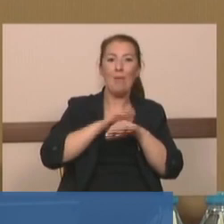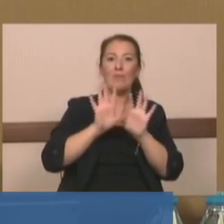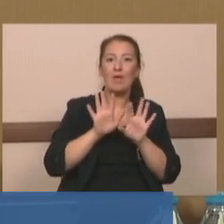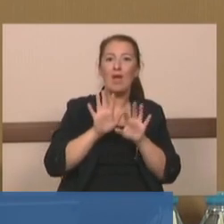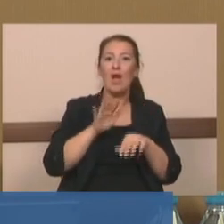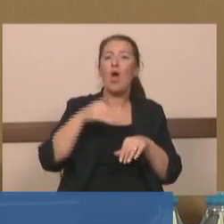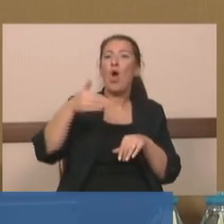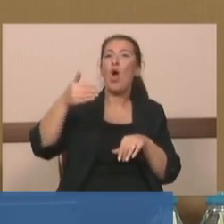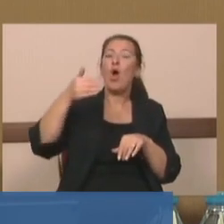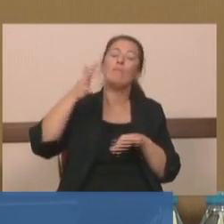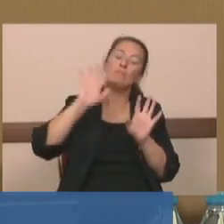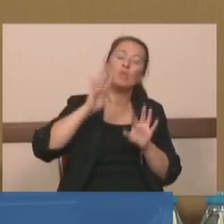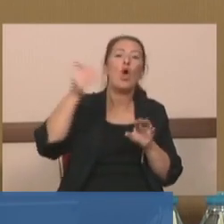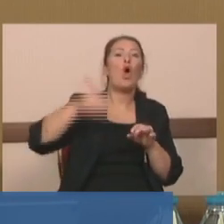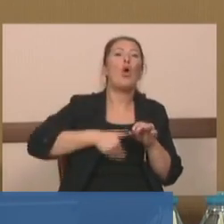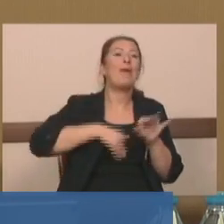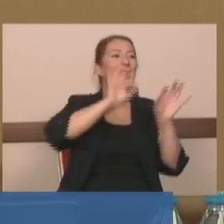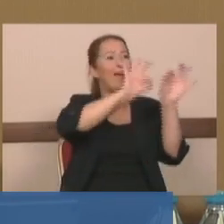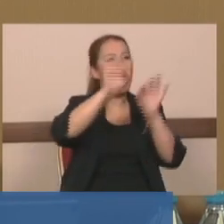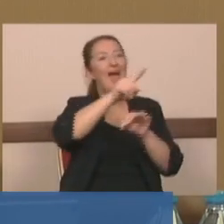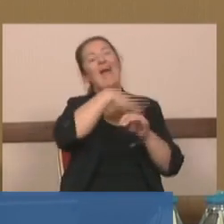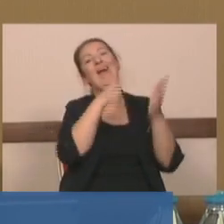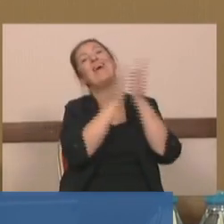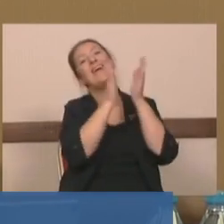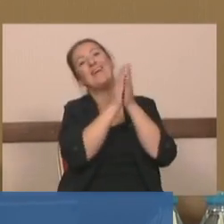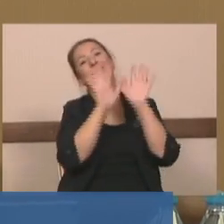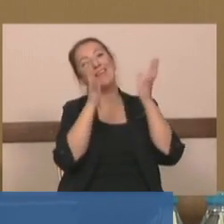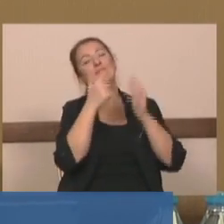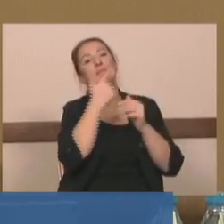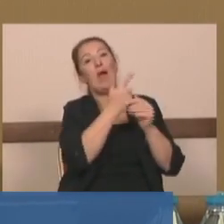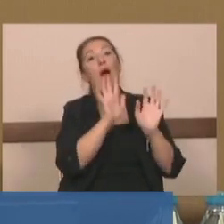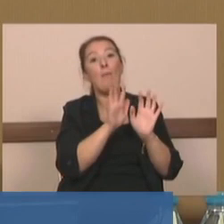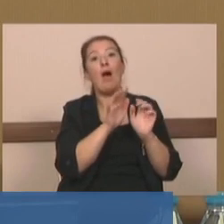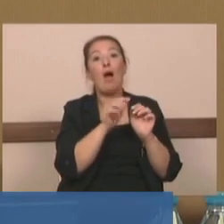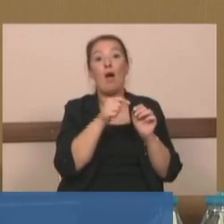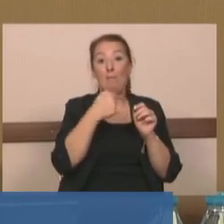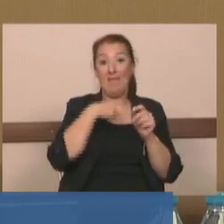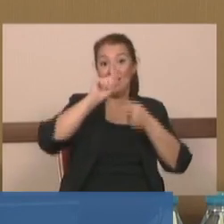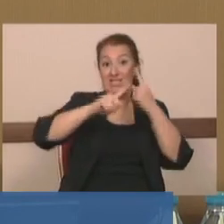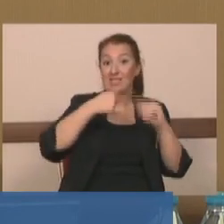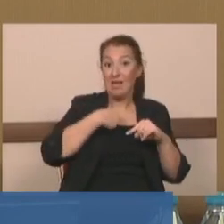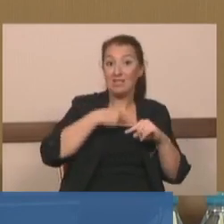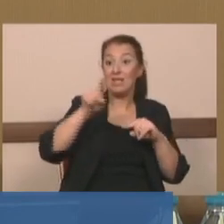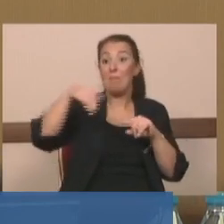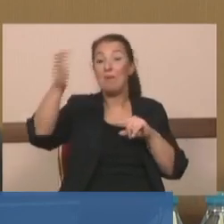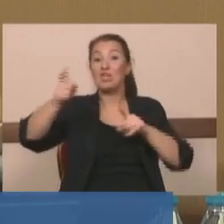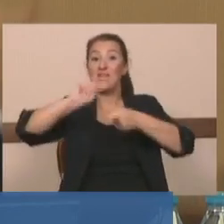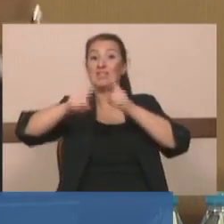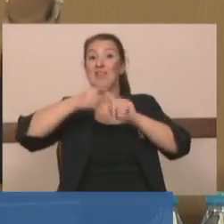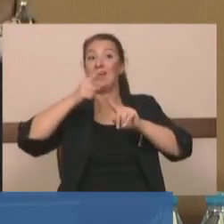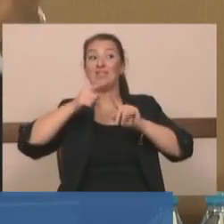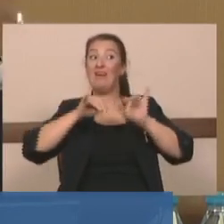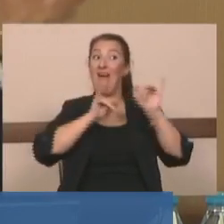Komedyen yapar onu alkışlarız. Ama burada bir siyasi bir başka siyasi taklit eder gibi onun